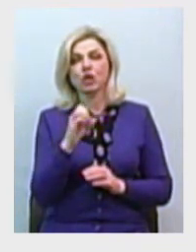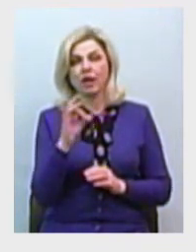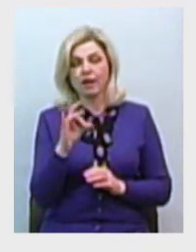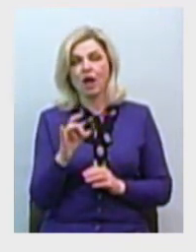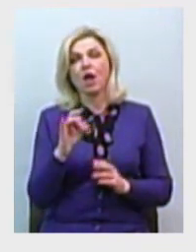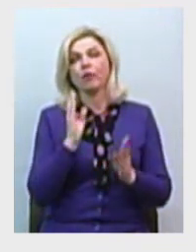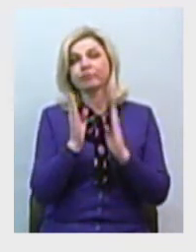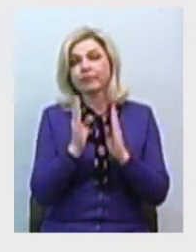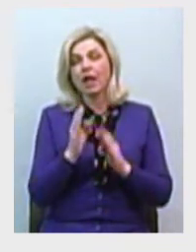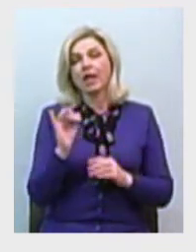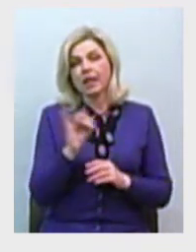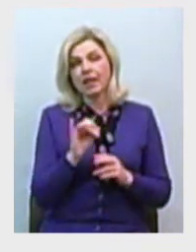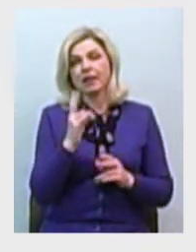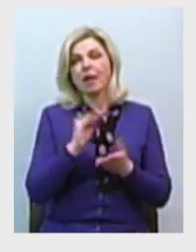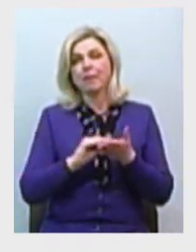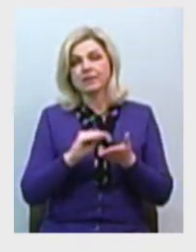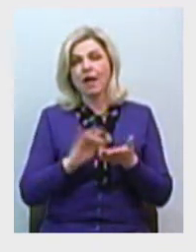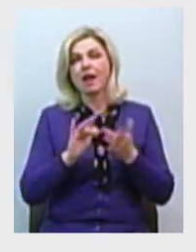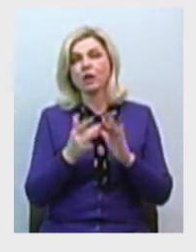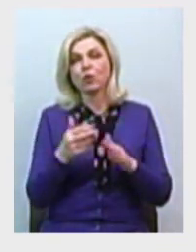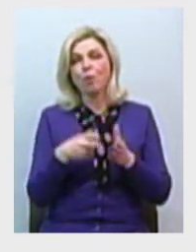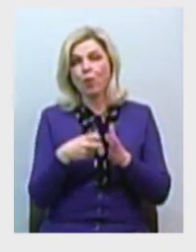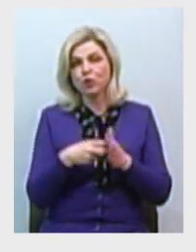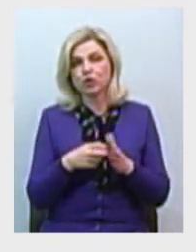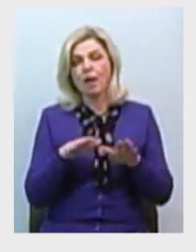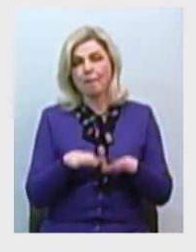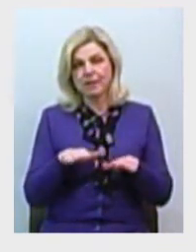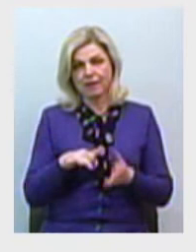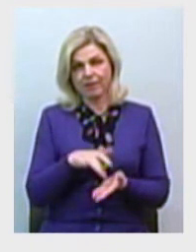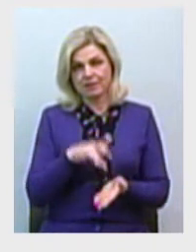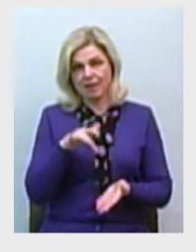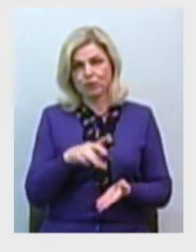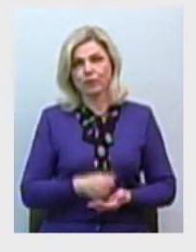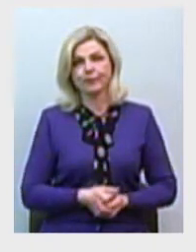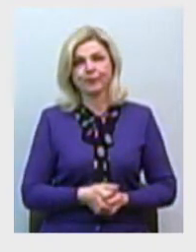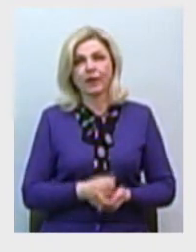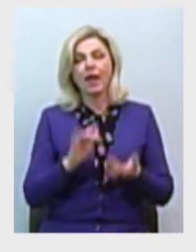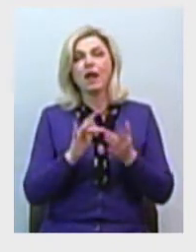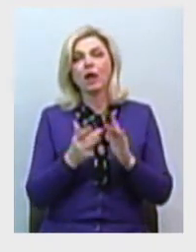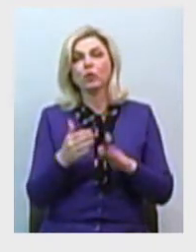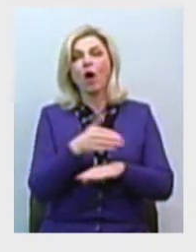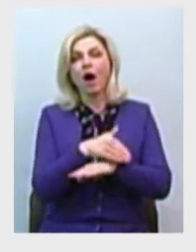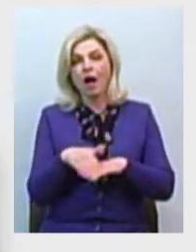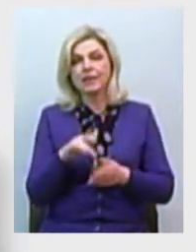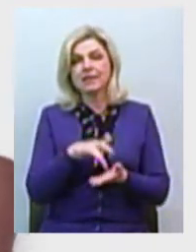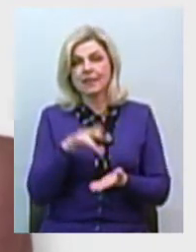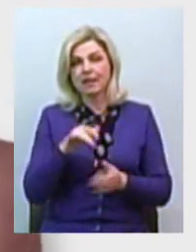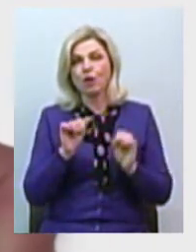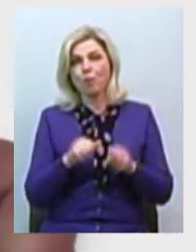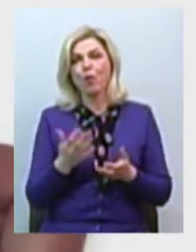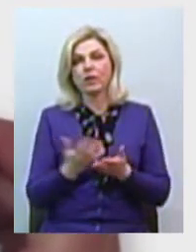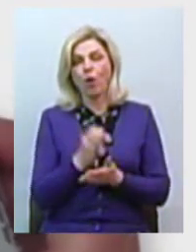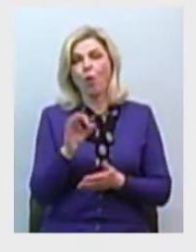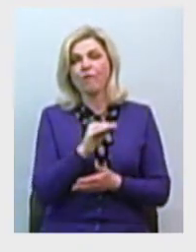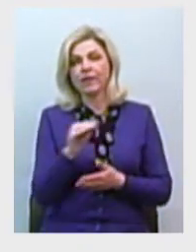або написати на електронну пошту найближчого місцевого центру. Електронні адреси центрів можна знайти на офіційному